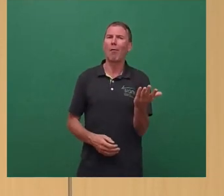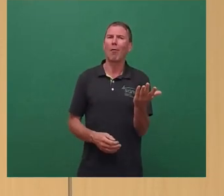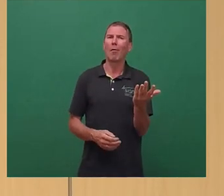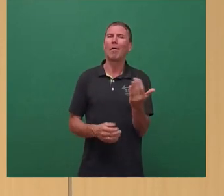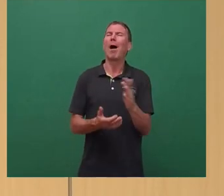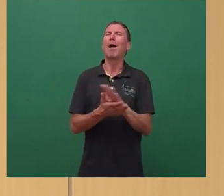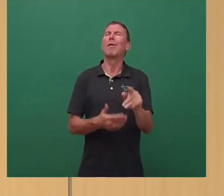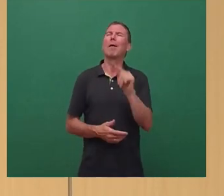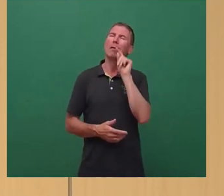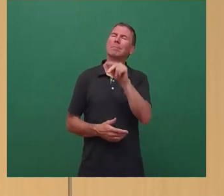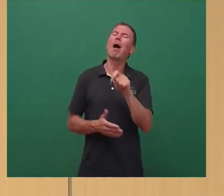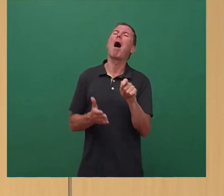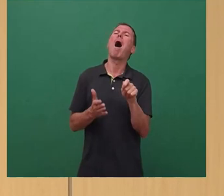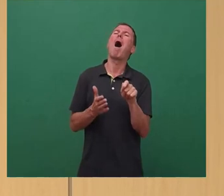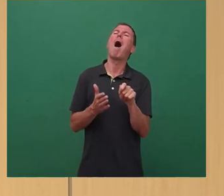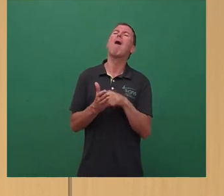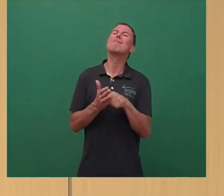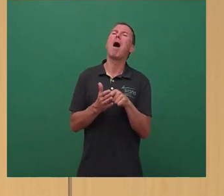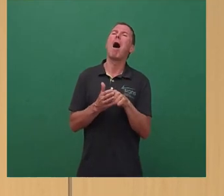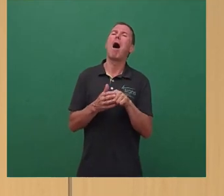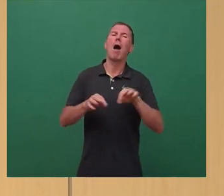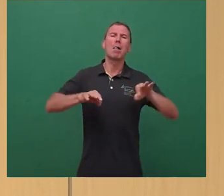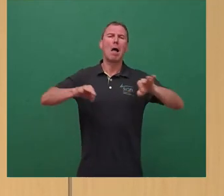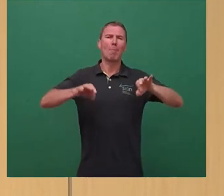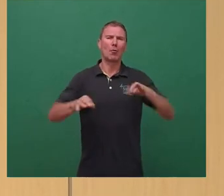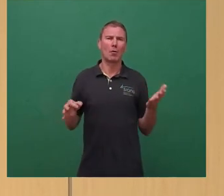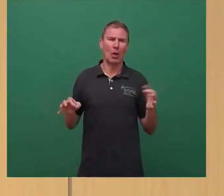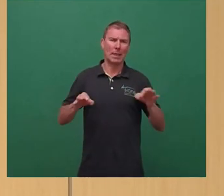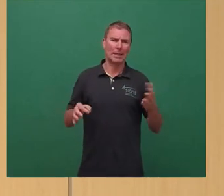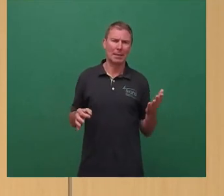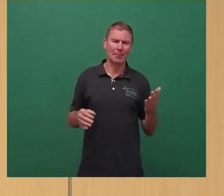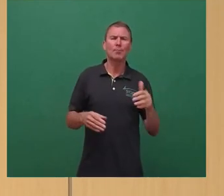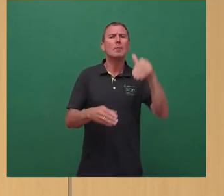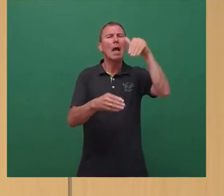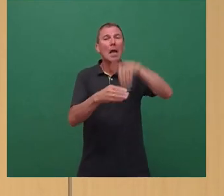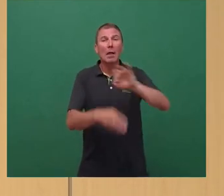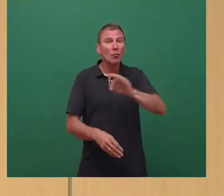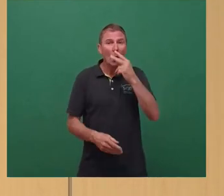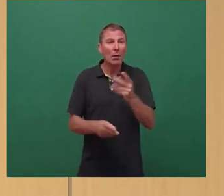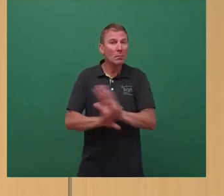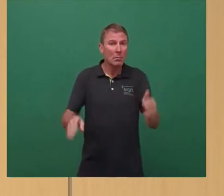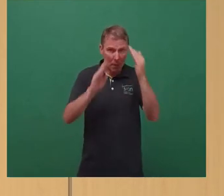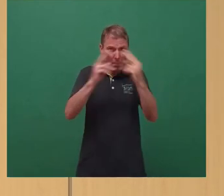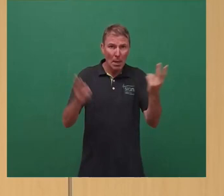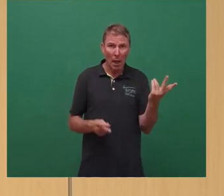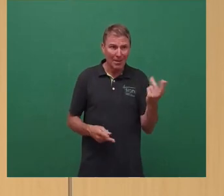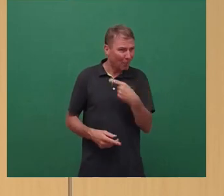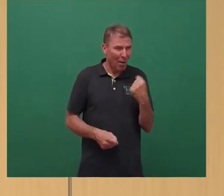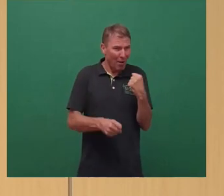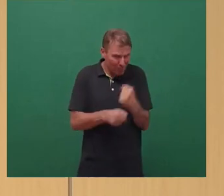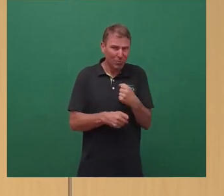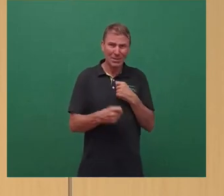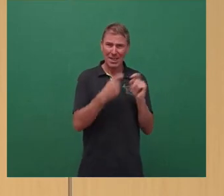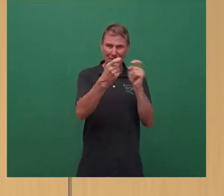durchschaubares Wahlmanöver. Der Inhalt des Gutachtens ist nicht bekannt und trotzdem müssen wir uns mit diesem Gutachten befassen.